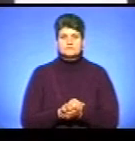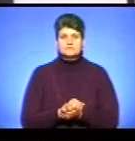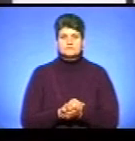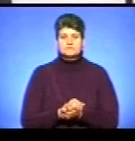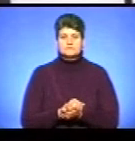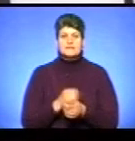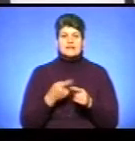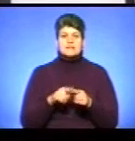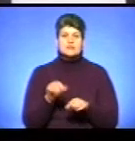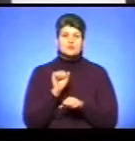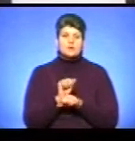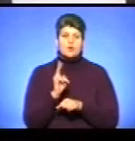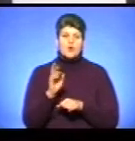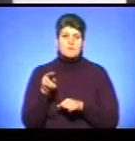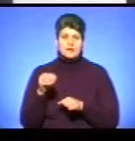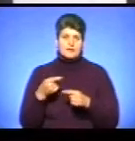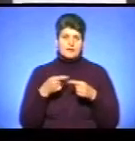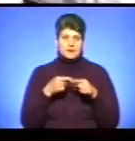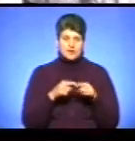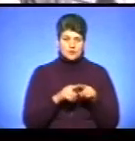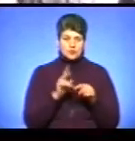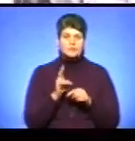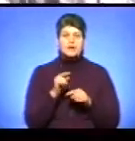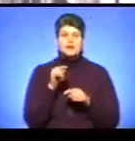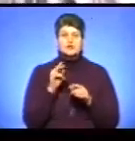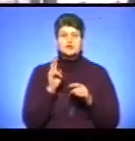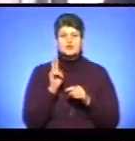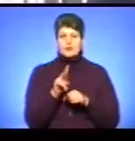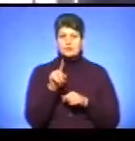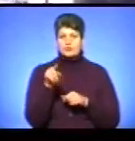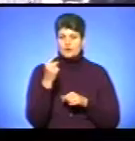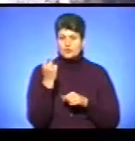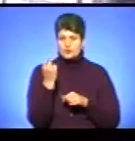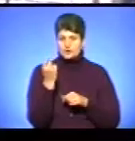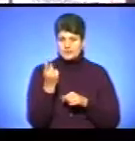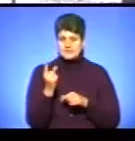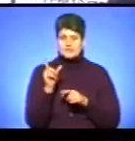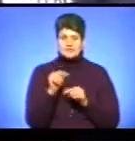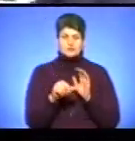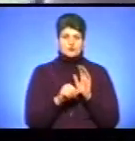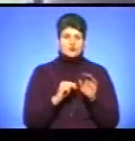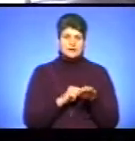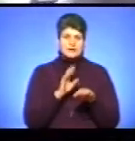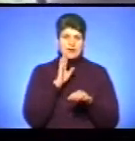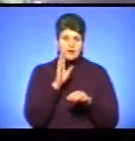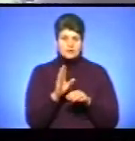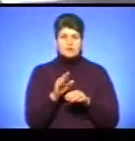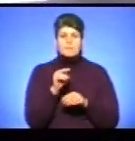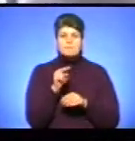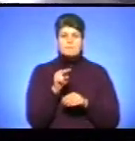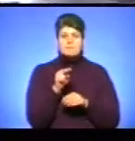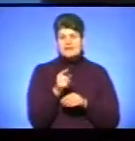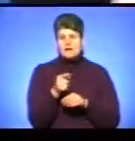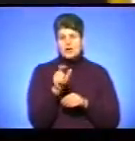Це зупинка кооперативний технікум. Тролейбус номер 11 курсує із 6 ранку. Тернополян Петро Бендерський